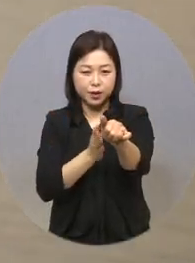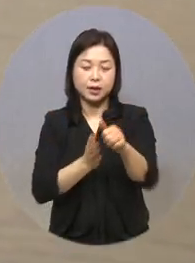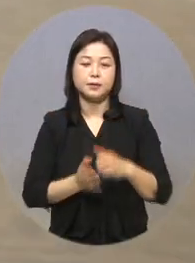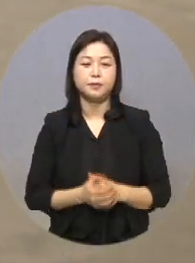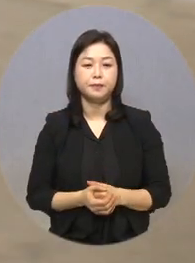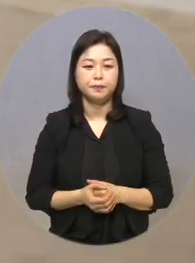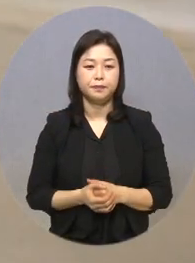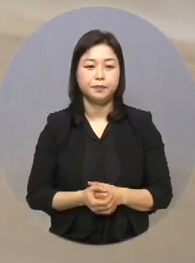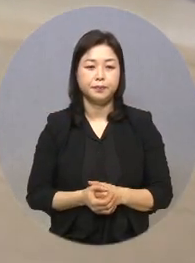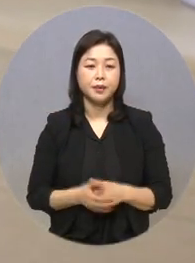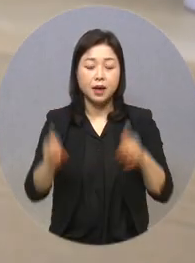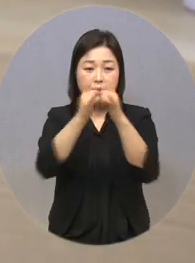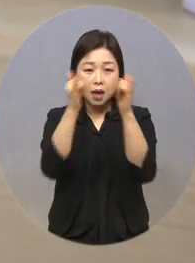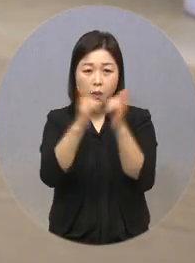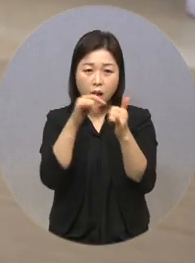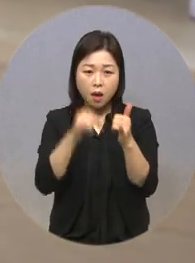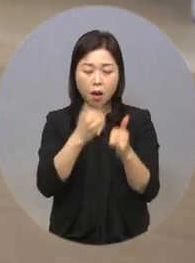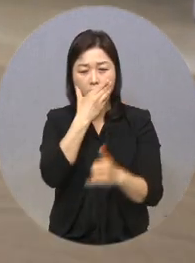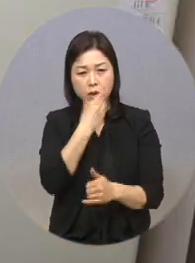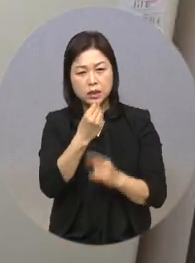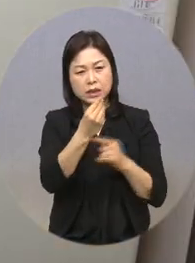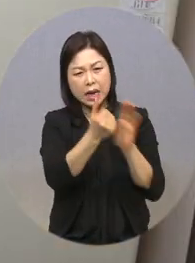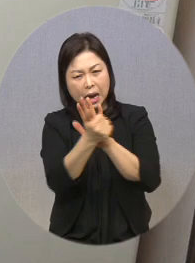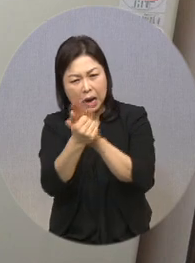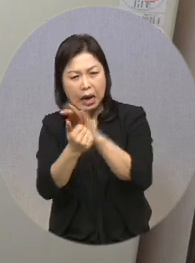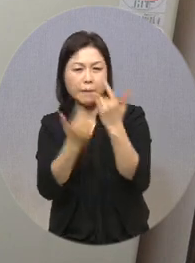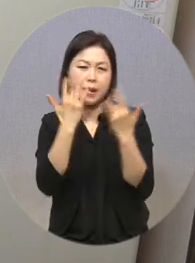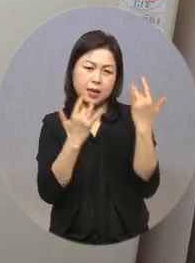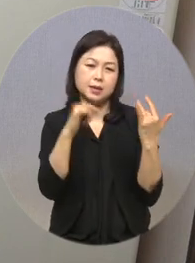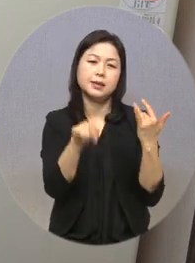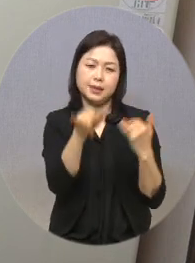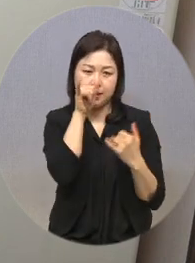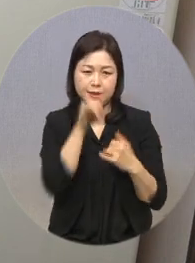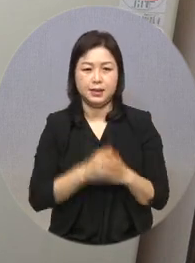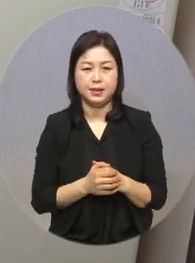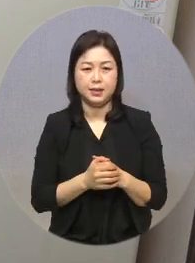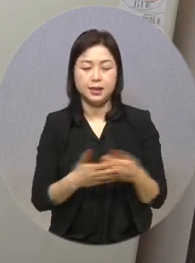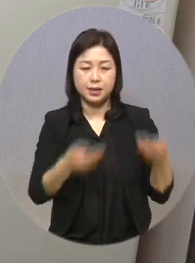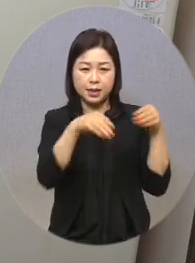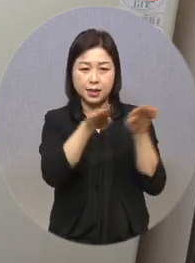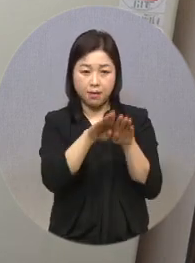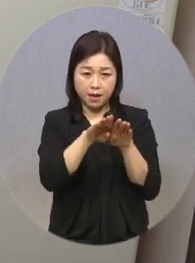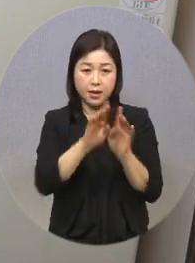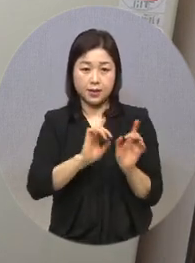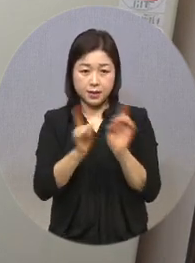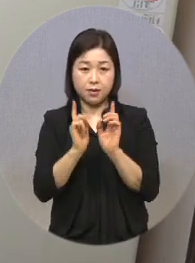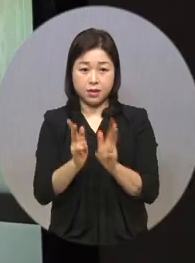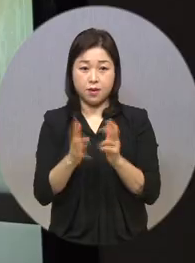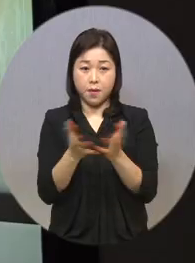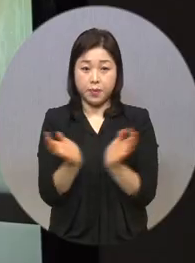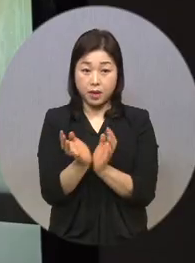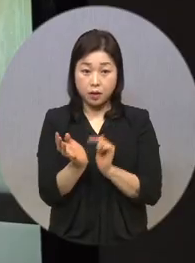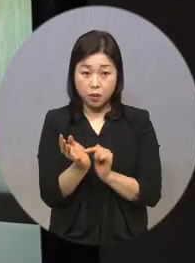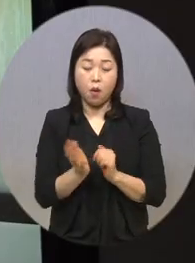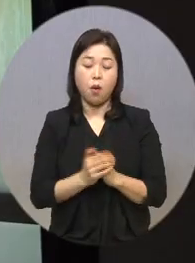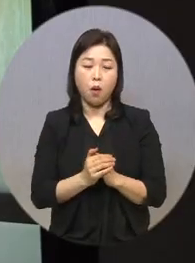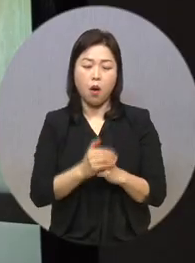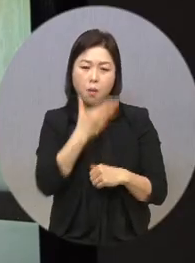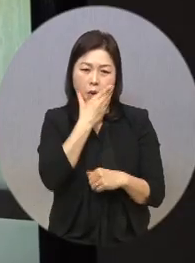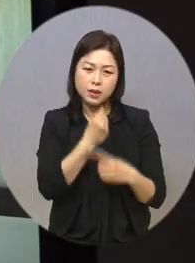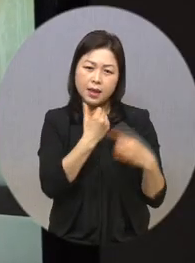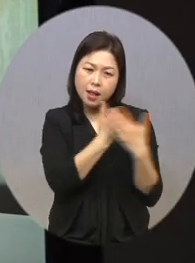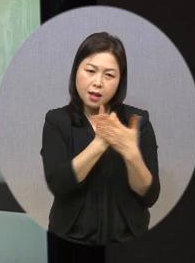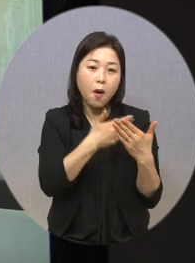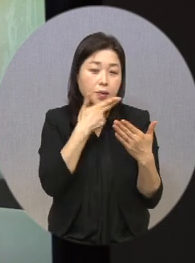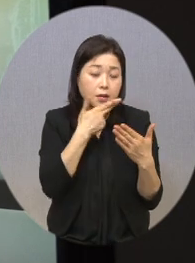우리 사회의 복지사각지대는 여전히 존재합니다. 센터의 자활사업단 역시 복지사각지대 속